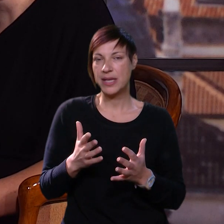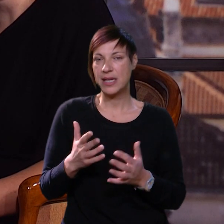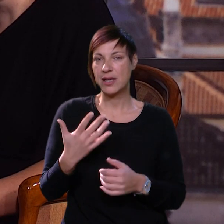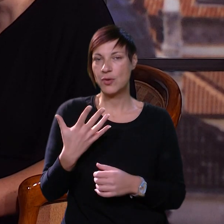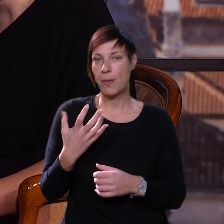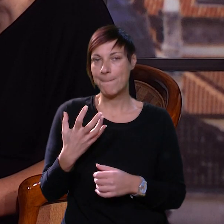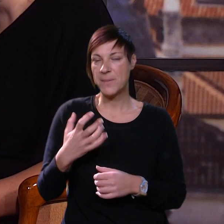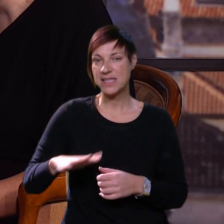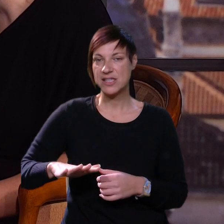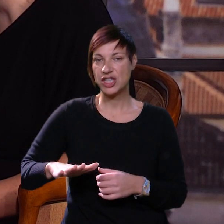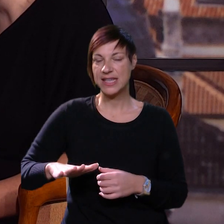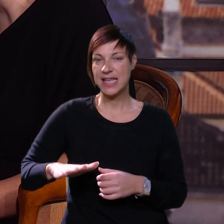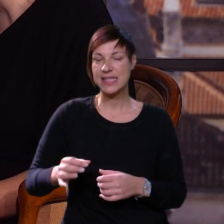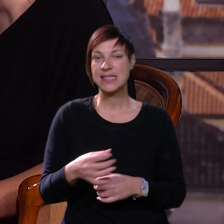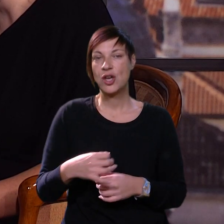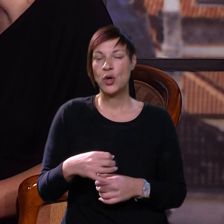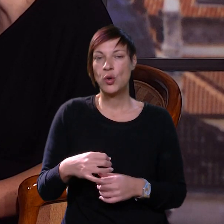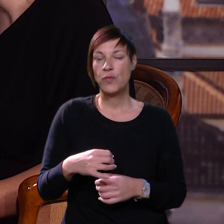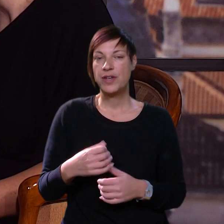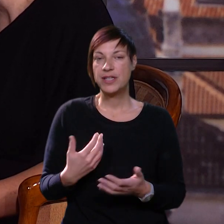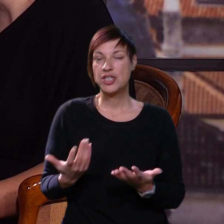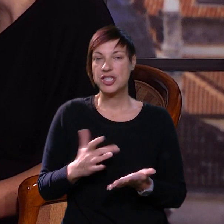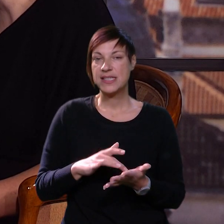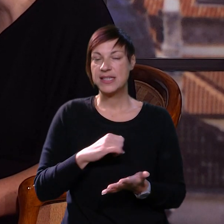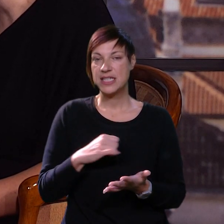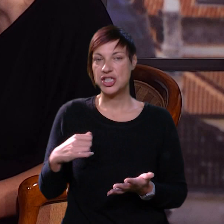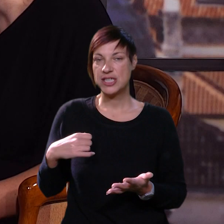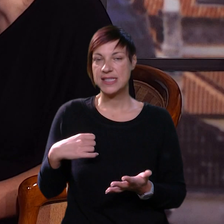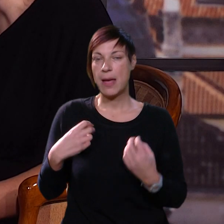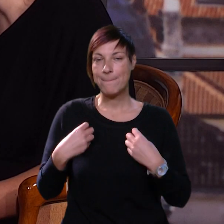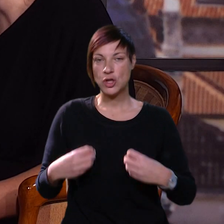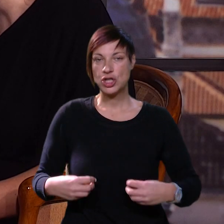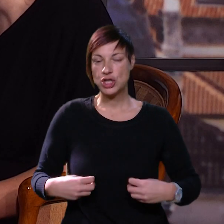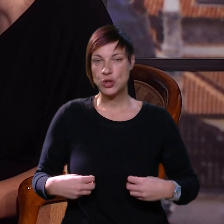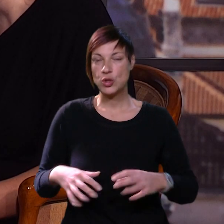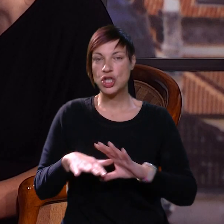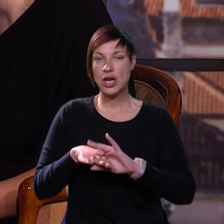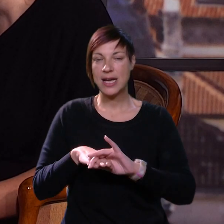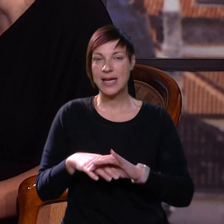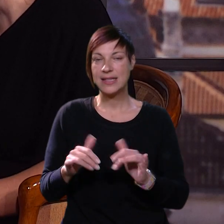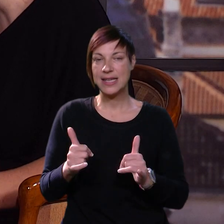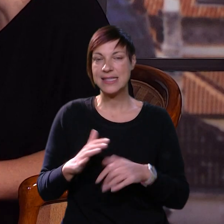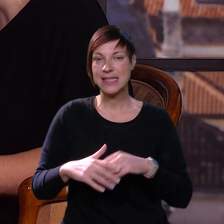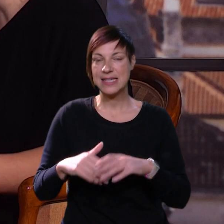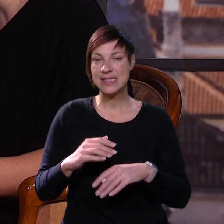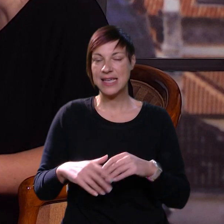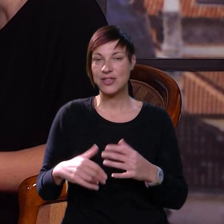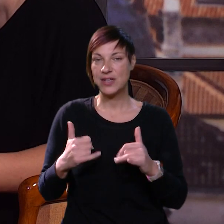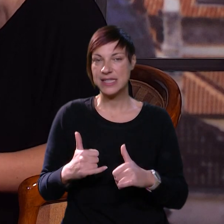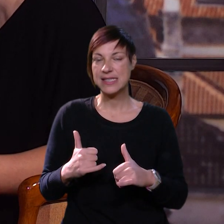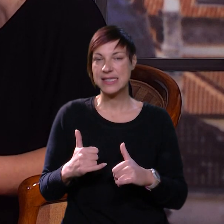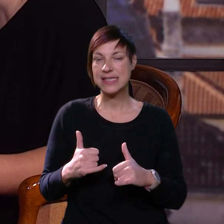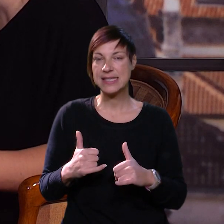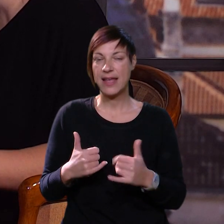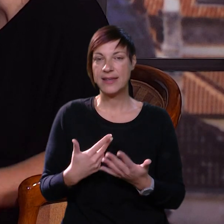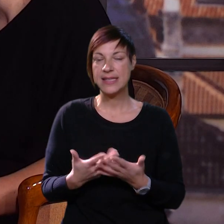otprilike oko 500 djeci ili tako u vrtiću. Što se tiče samog stručnog kadra, jeste li zadovoljni za